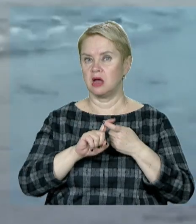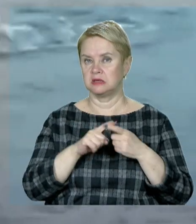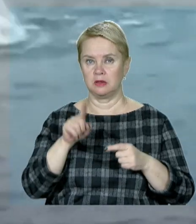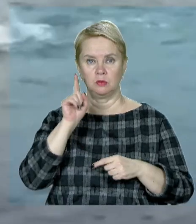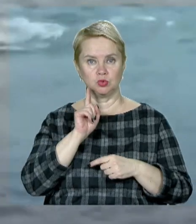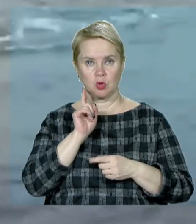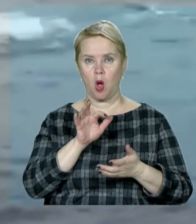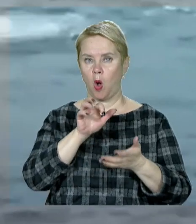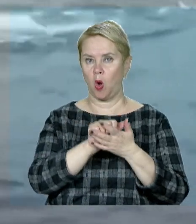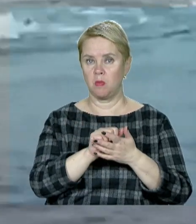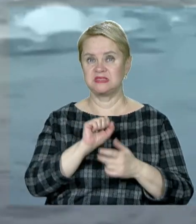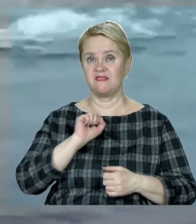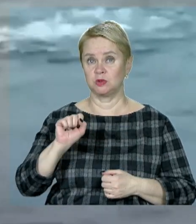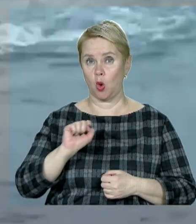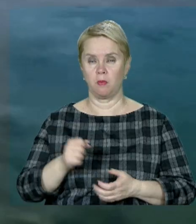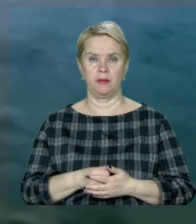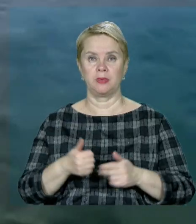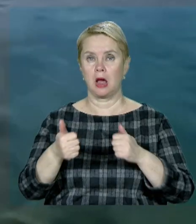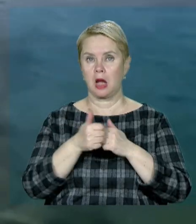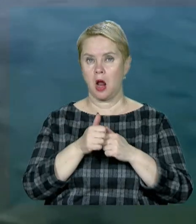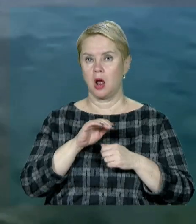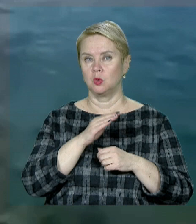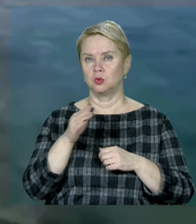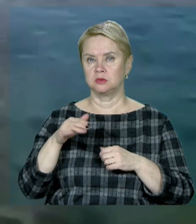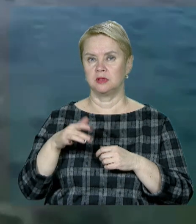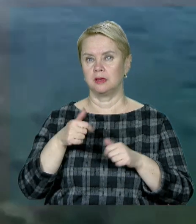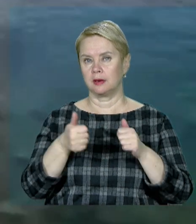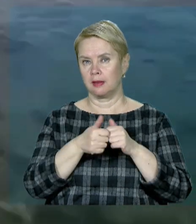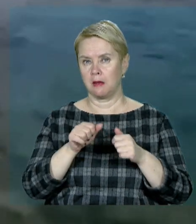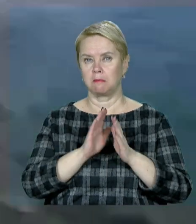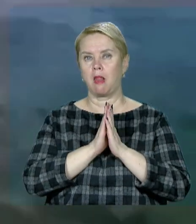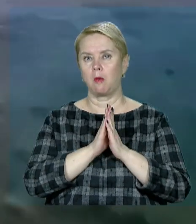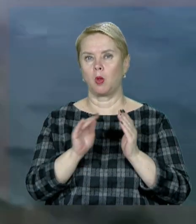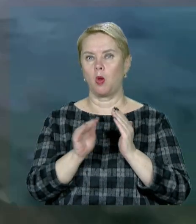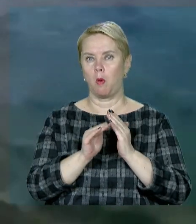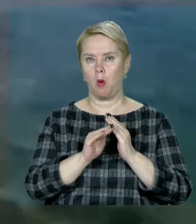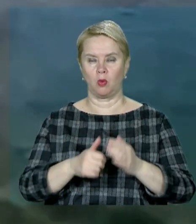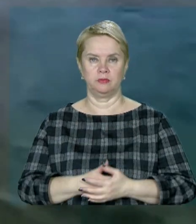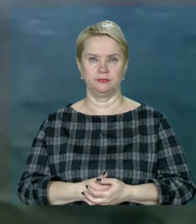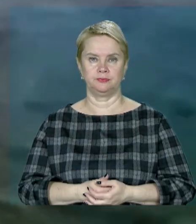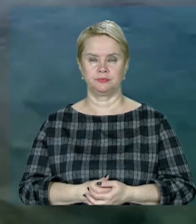тимчасово окупований Севастополь. Біля узбережжя дельфіни наче благають про допомогу.